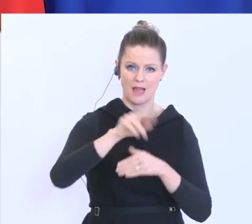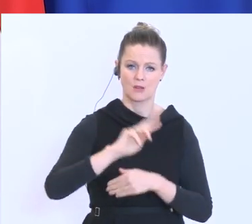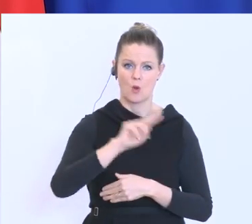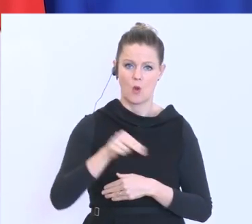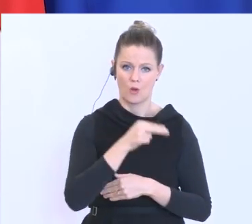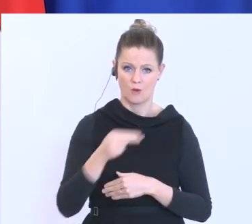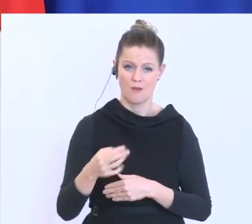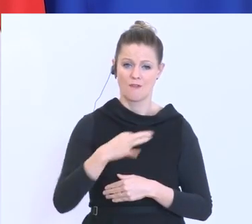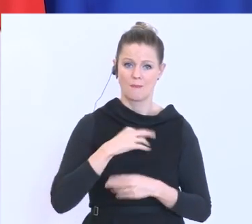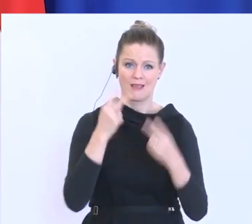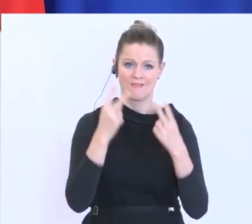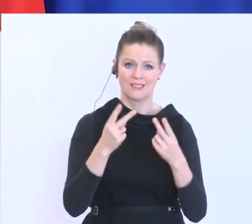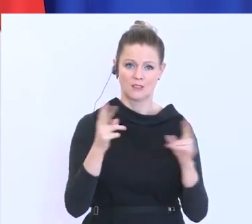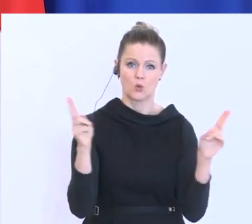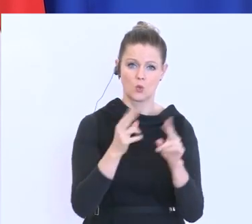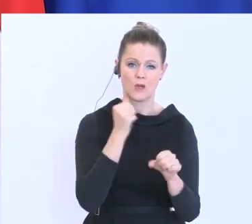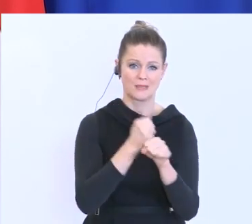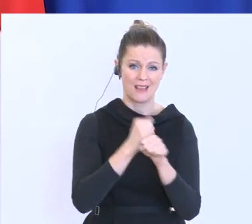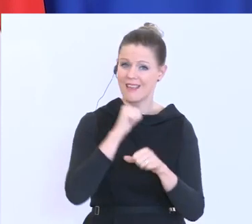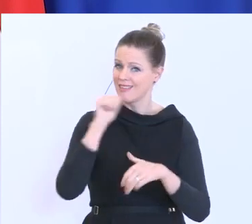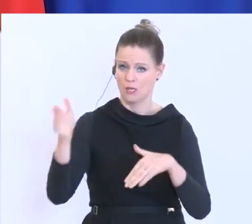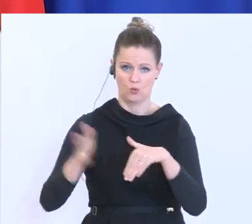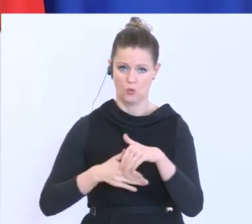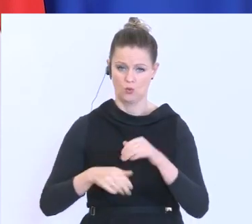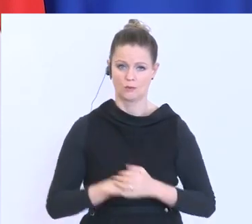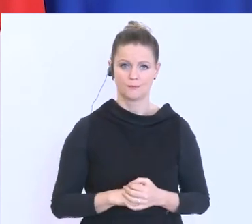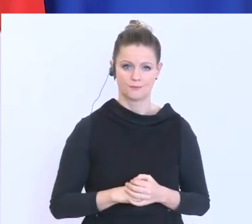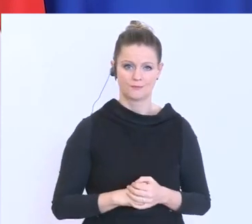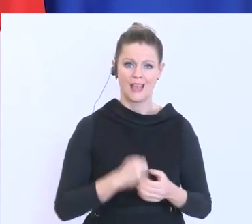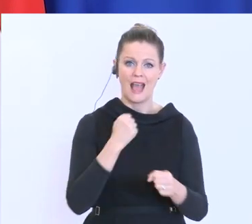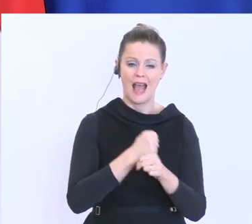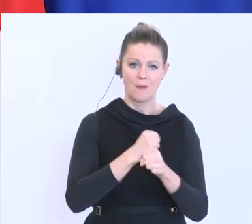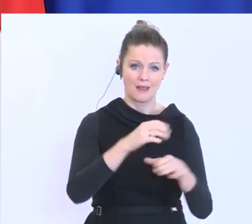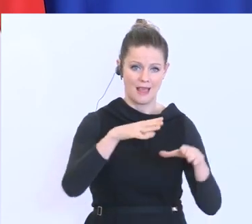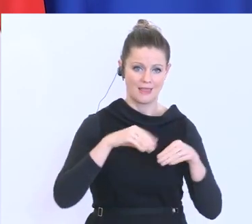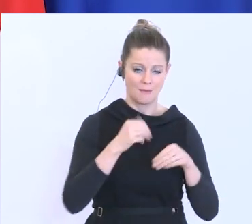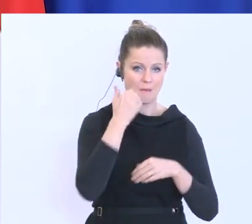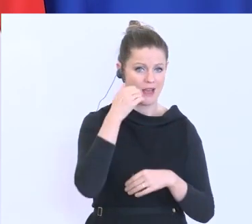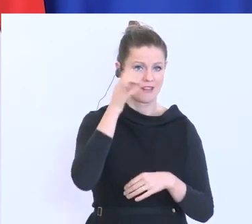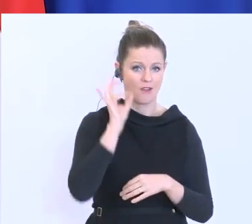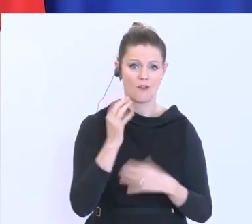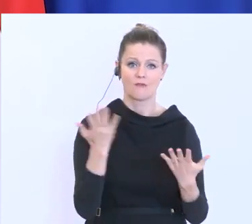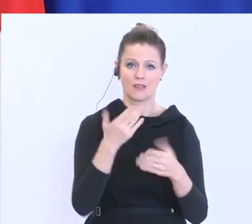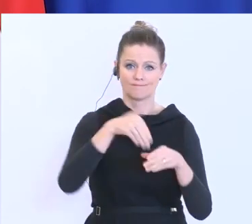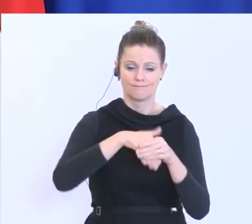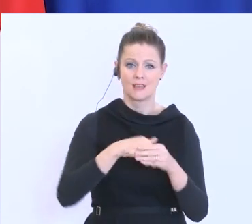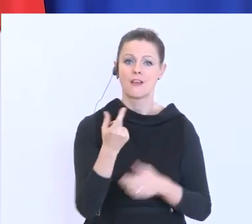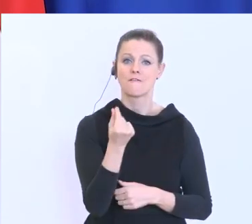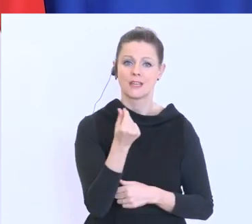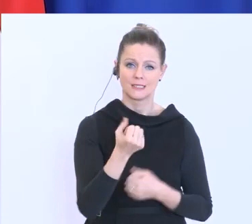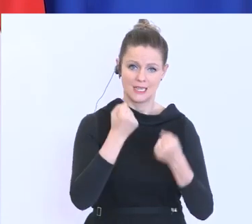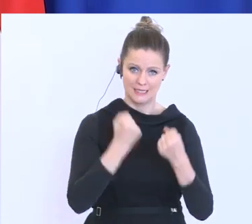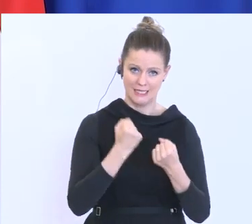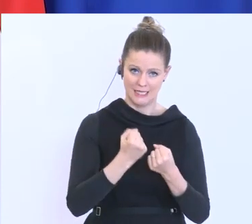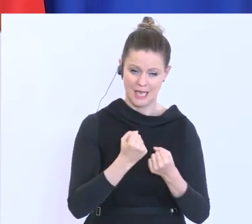vor Kündigung. Arbeitnehmerinnen und Arbeitnehmer haben dadurch die finanzielle Sicherheit für die alltäglichen